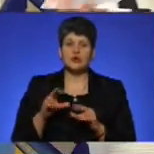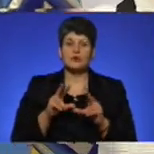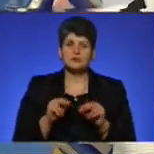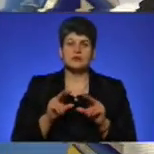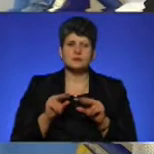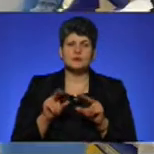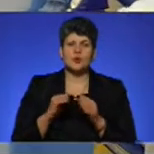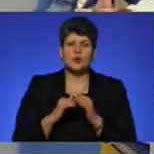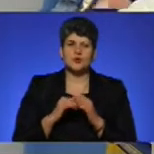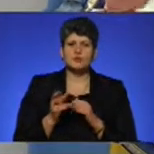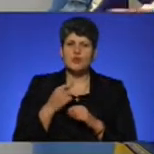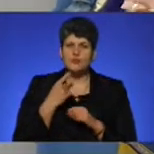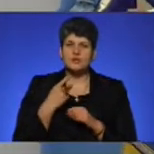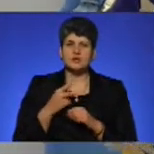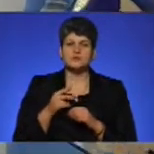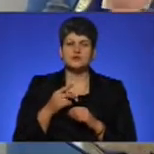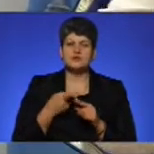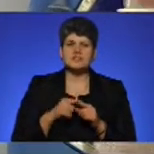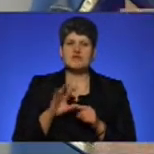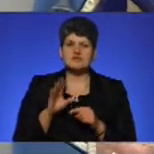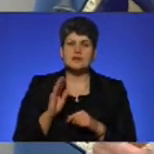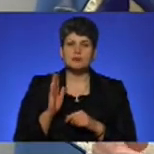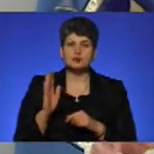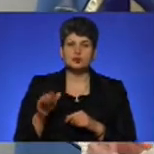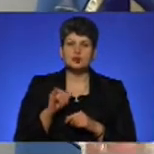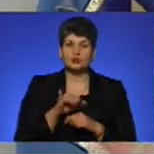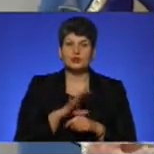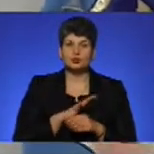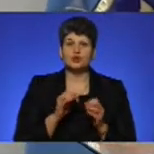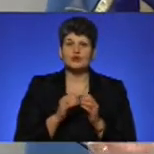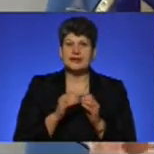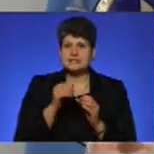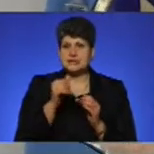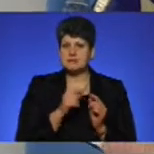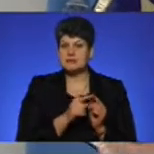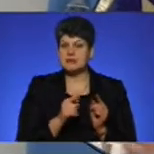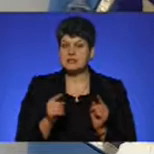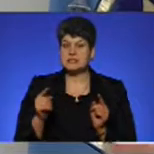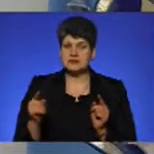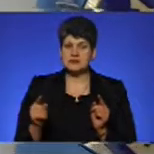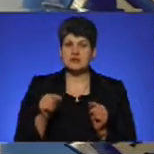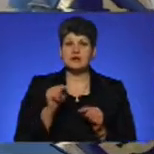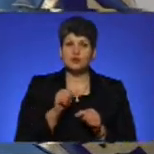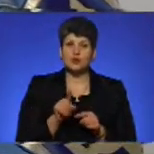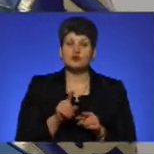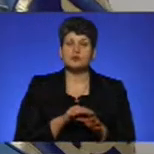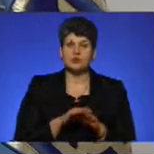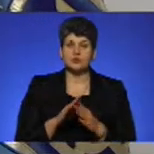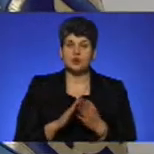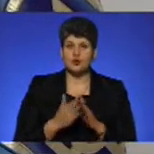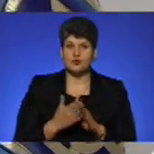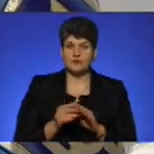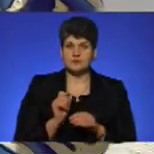кожен з них тоді підійшов і сказав, що це все буде. У них було 10 місяців з останнього колапсу, для того, щоб виконати умови, які їм